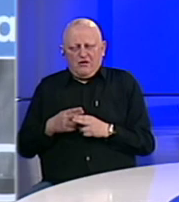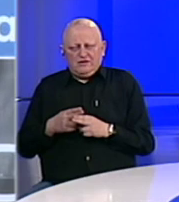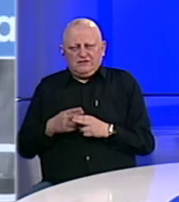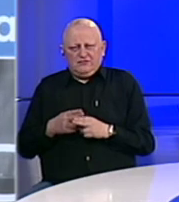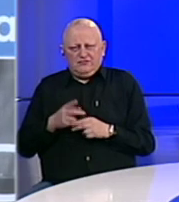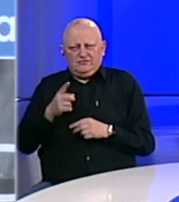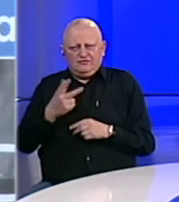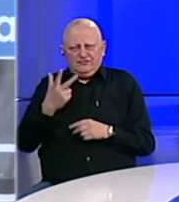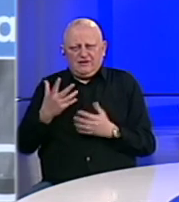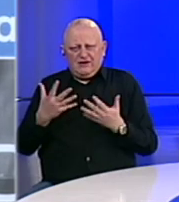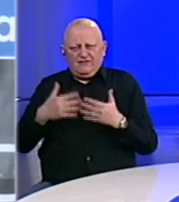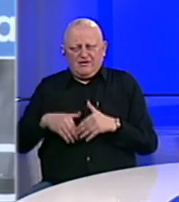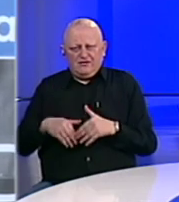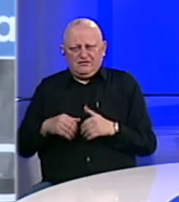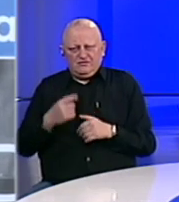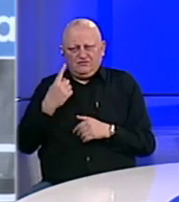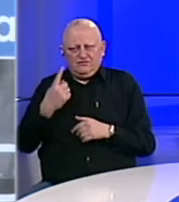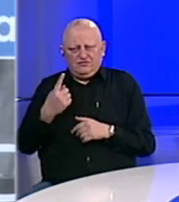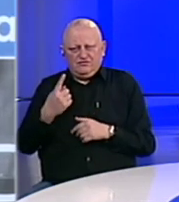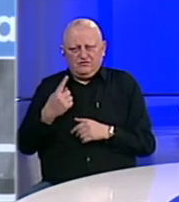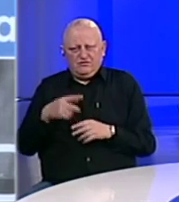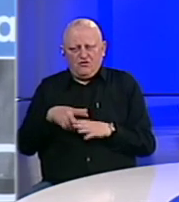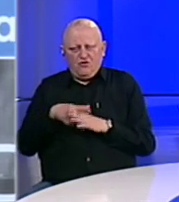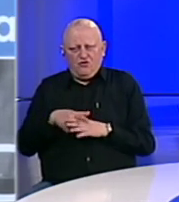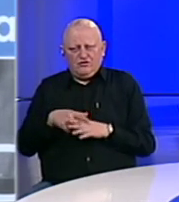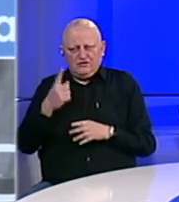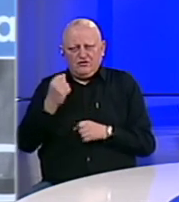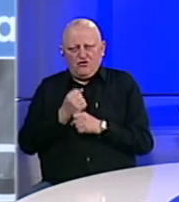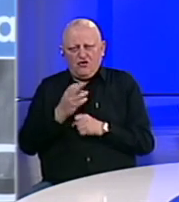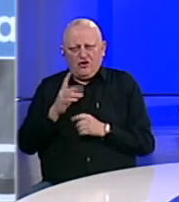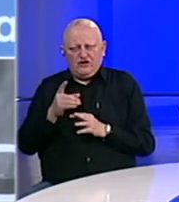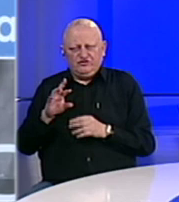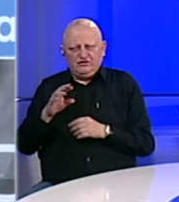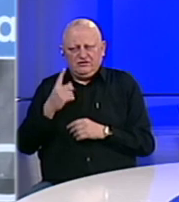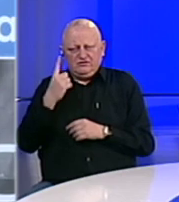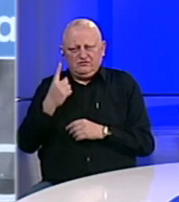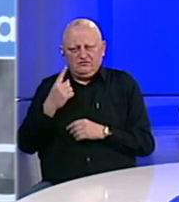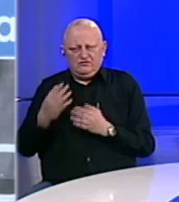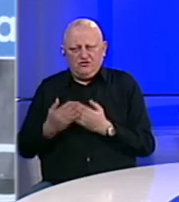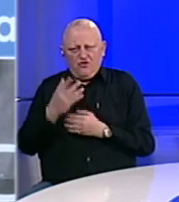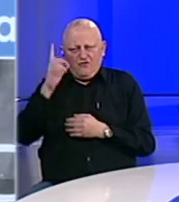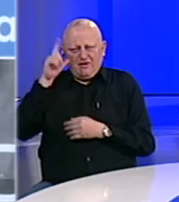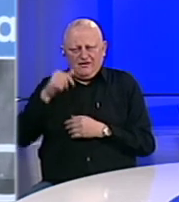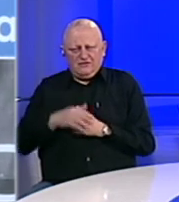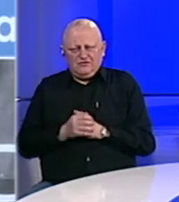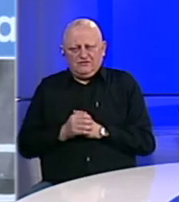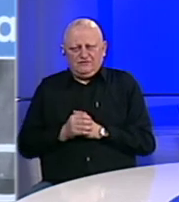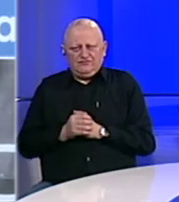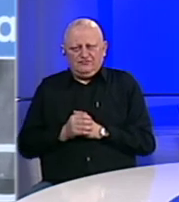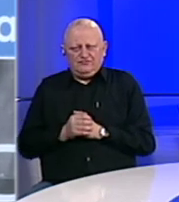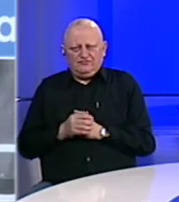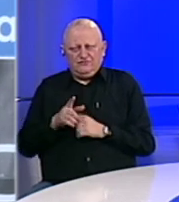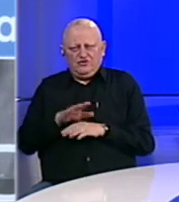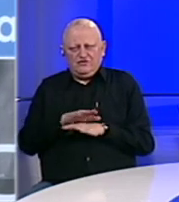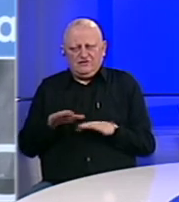a to su tri fabrike, dakle jedna je u Konjicu, jedna je u Goraždu i jedna je u Novom Travniku. Ali to